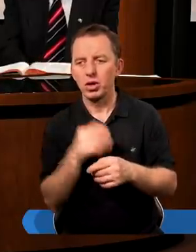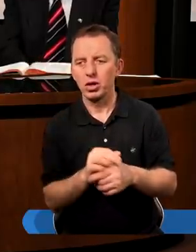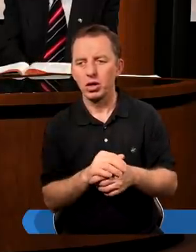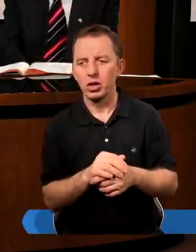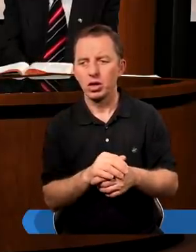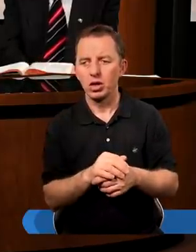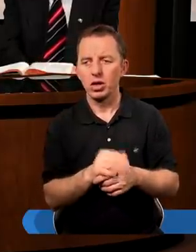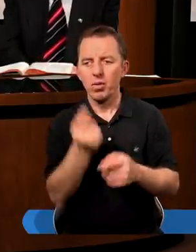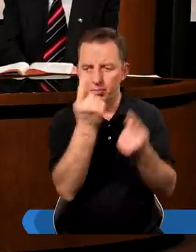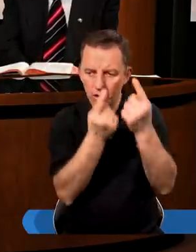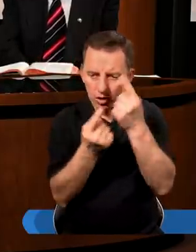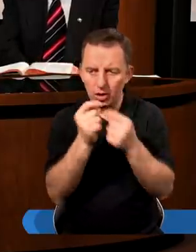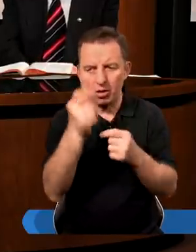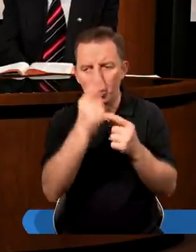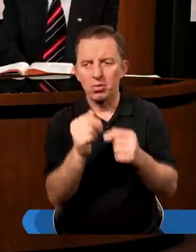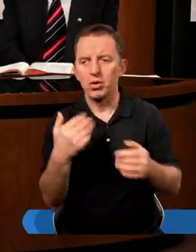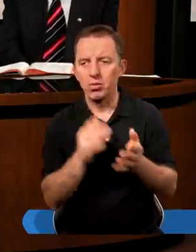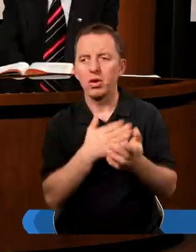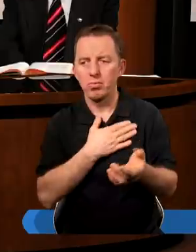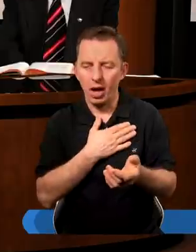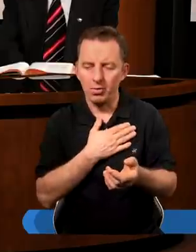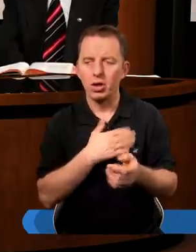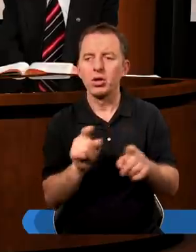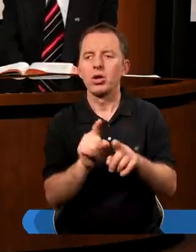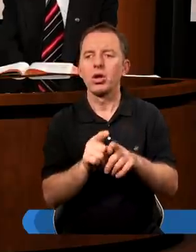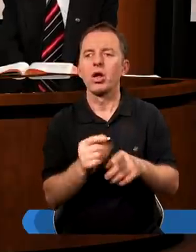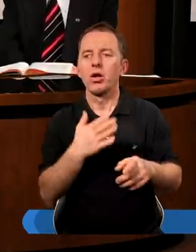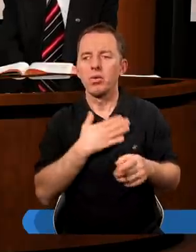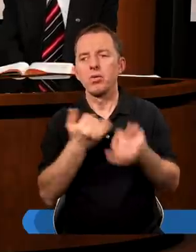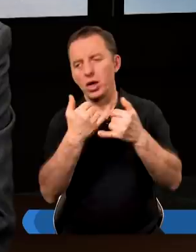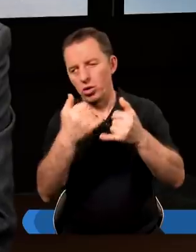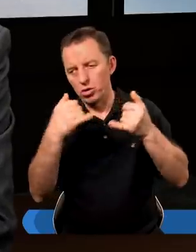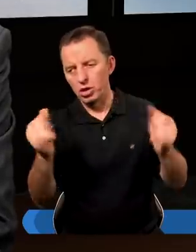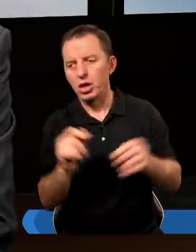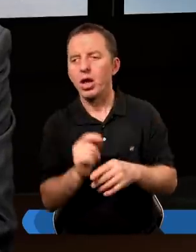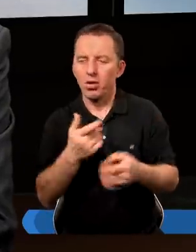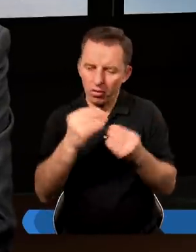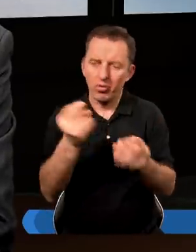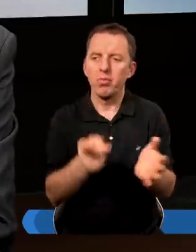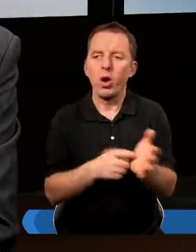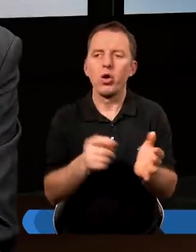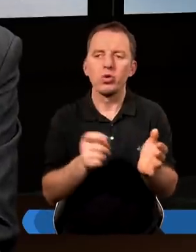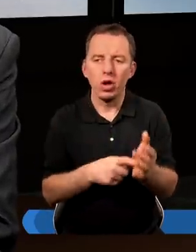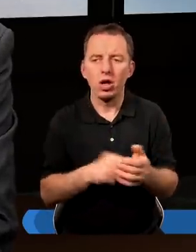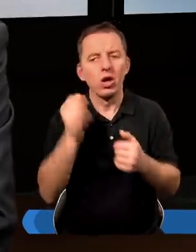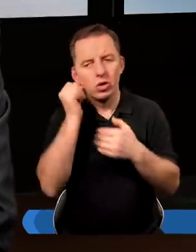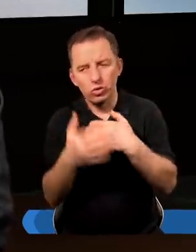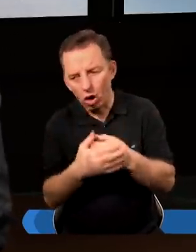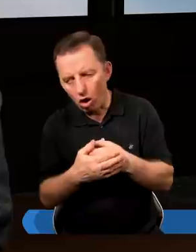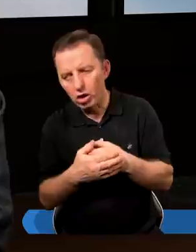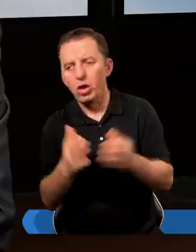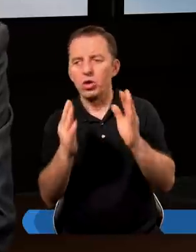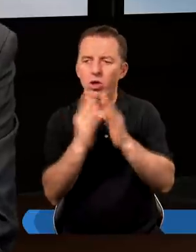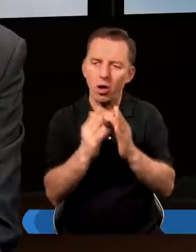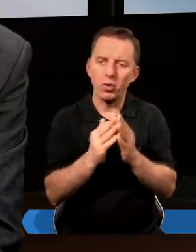myśli. To jest ta myśl, nie porównuj się z twoim bliźnim, prawda? Bo my często zatrudnimy tego, co mają inni ludzie, więc nie pożądaj żony,